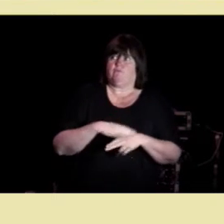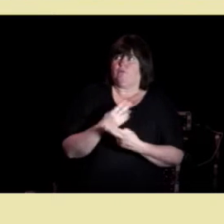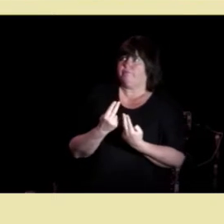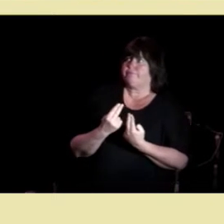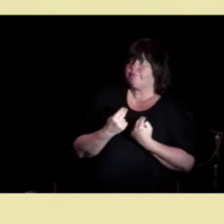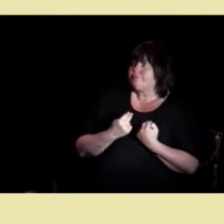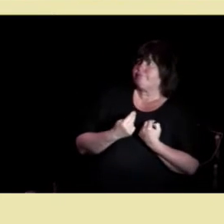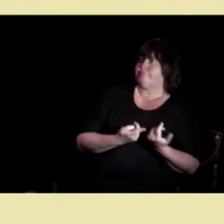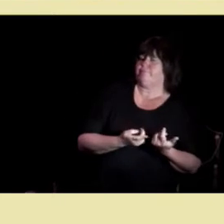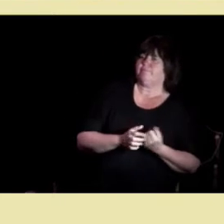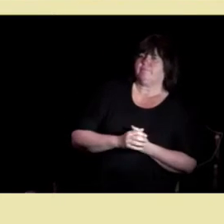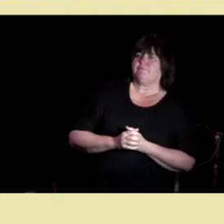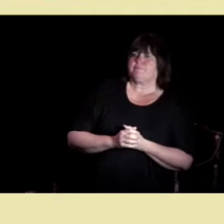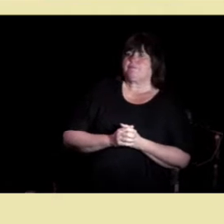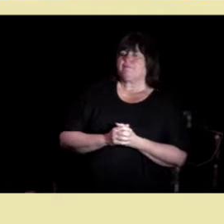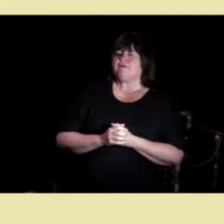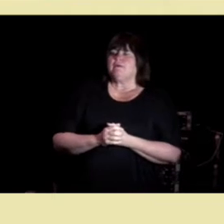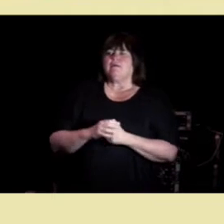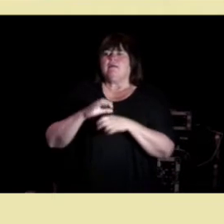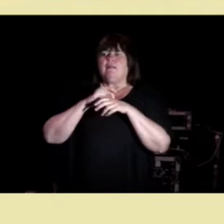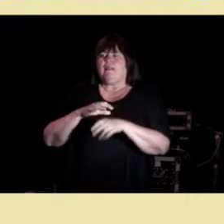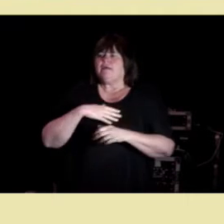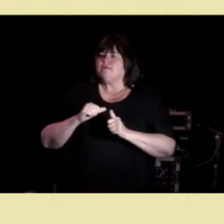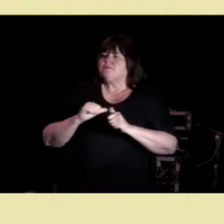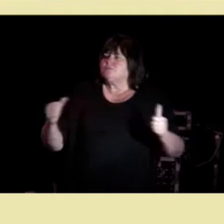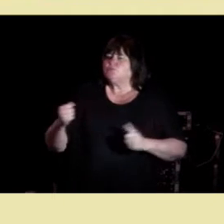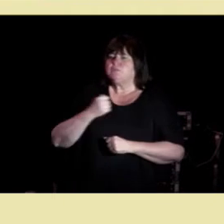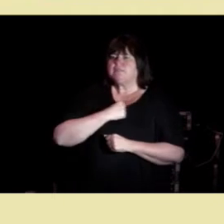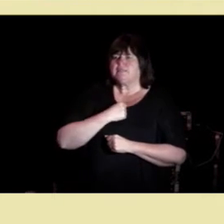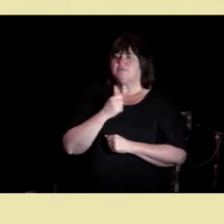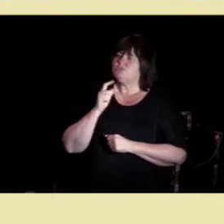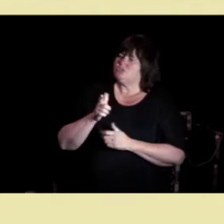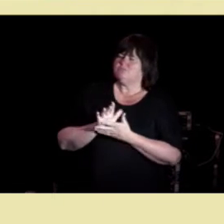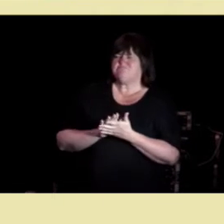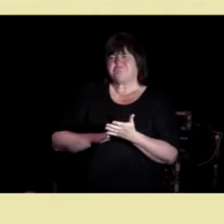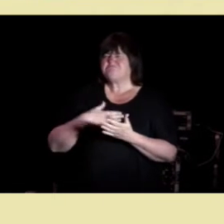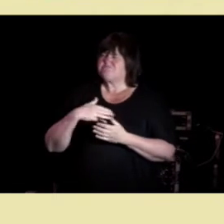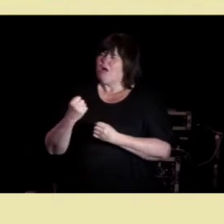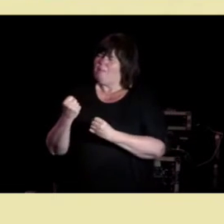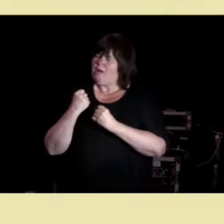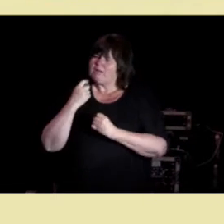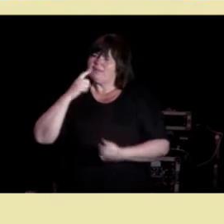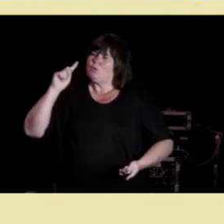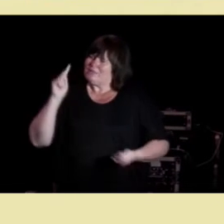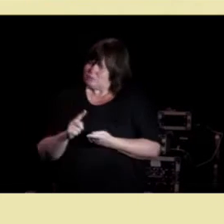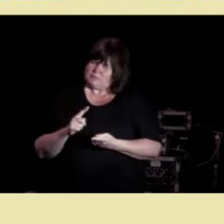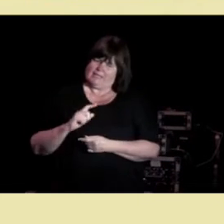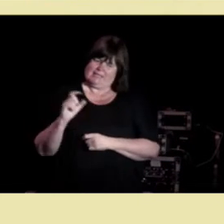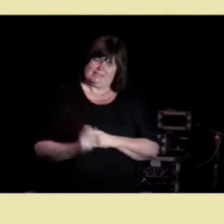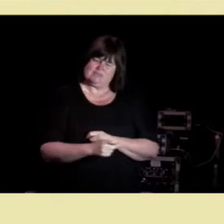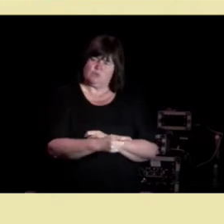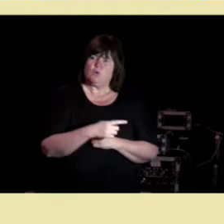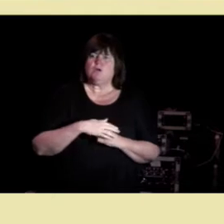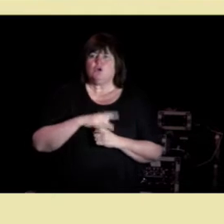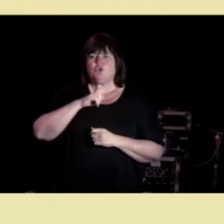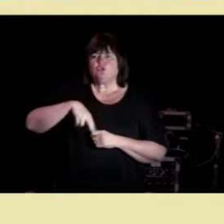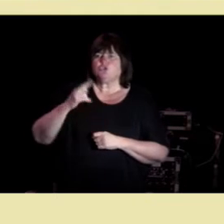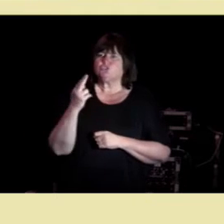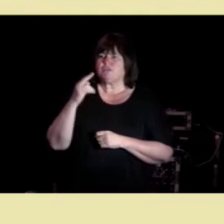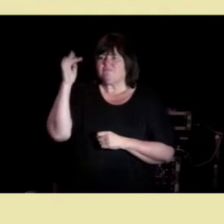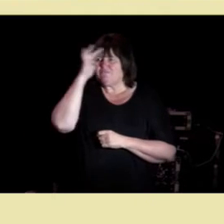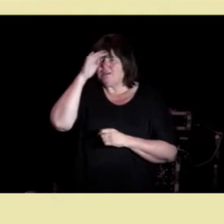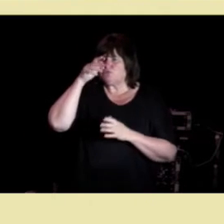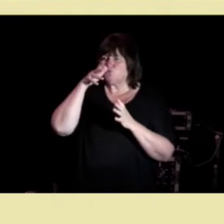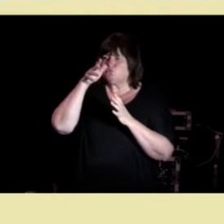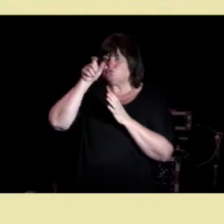leger har stor tillit fordi de antas å ha makt til å redusere risiko og den norske filosofen Harald Grimen har skrevet